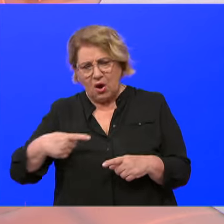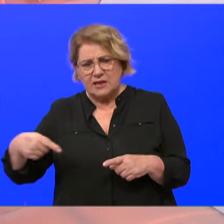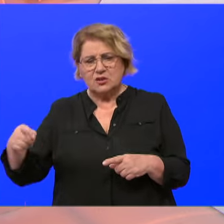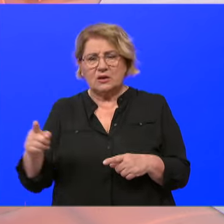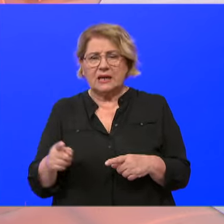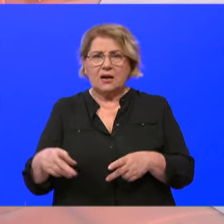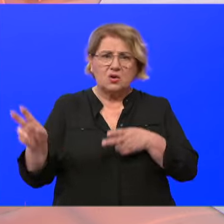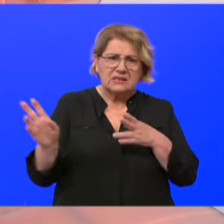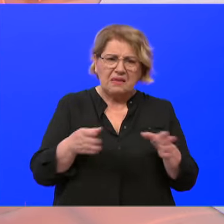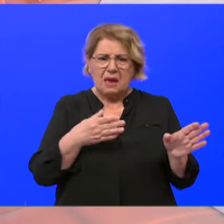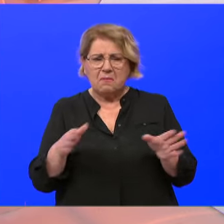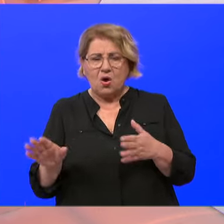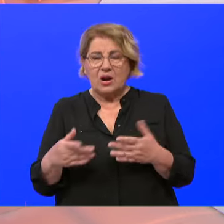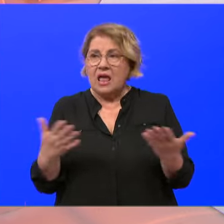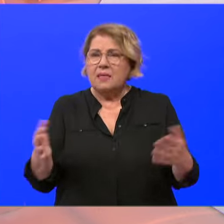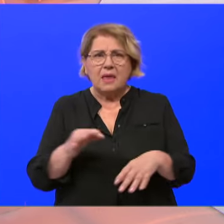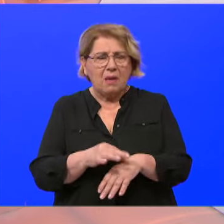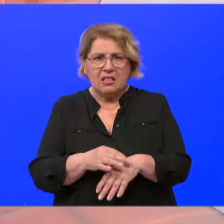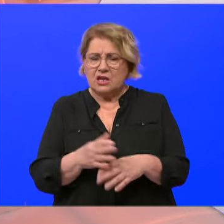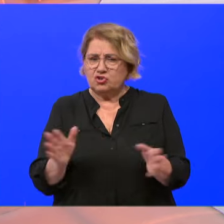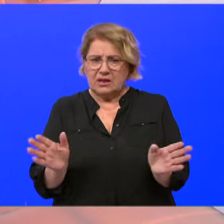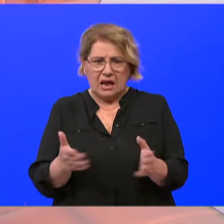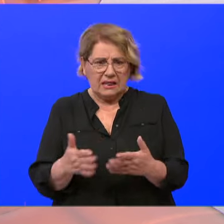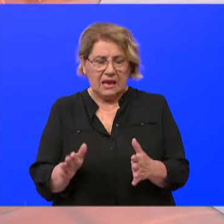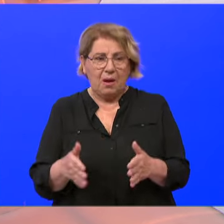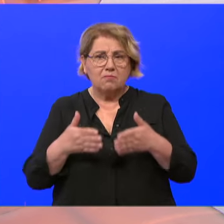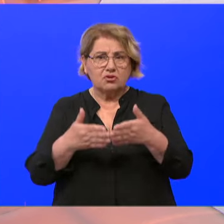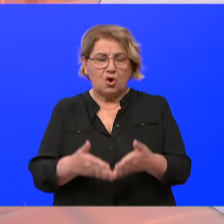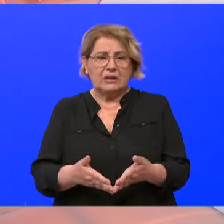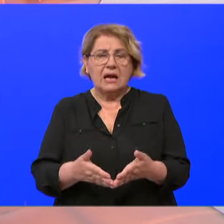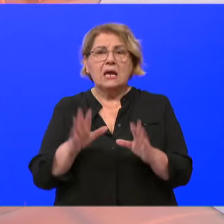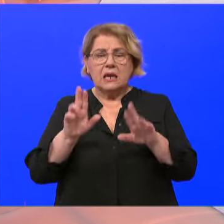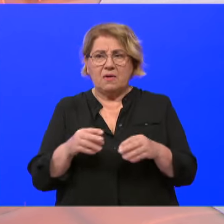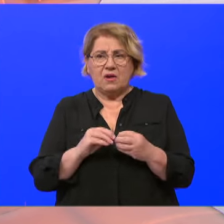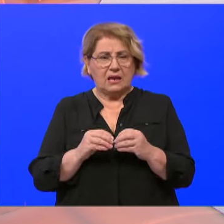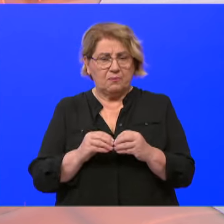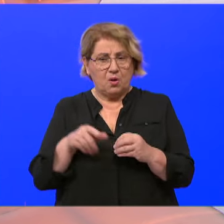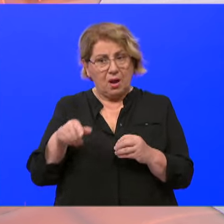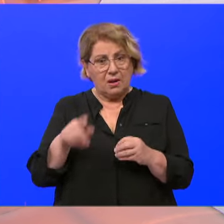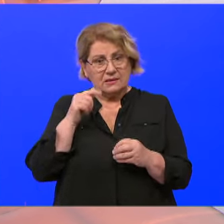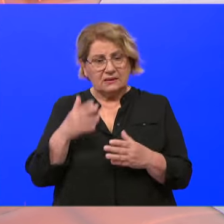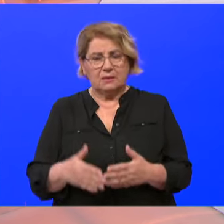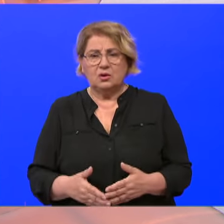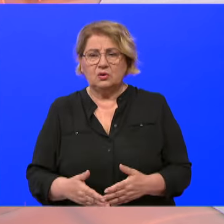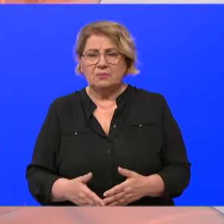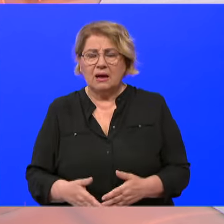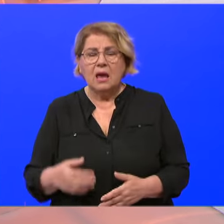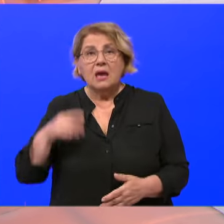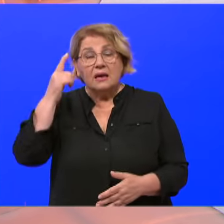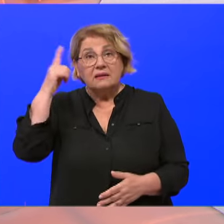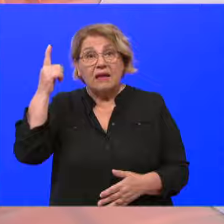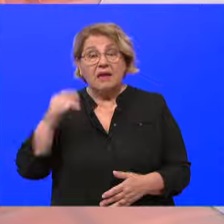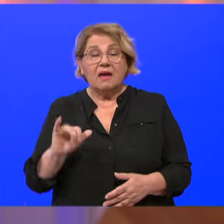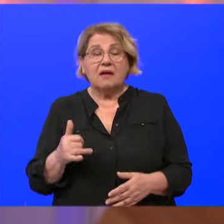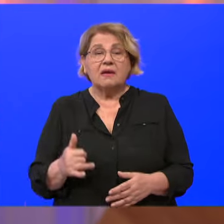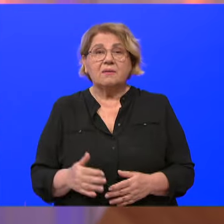je nevrijeme, i nema liječnika, i nema broda, i tako dalje. Znači, intencija je bila, pošto